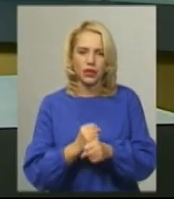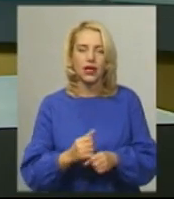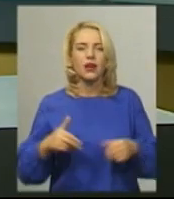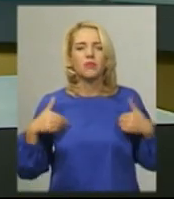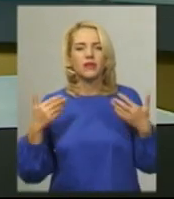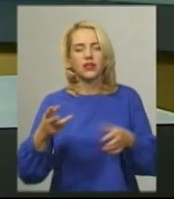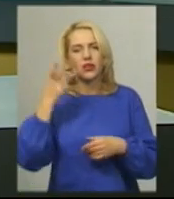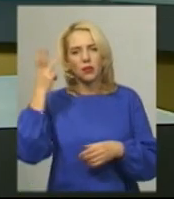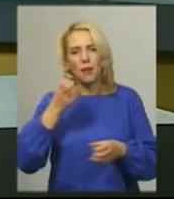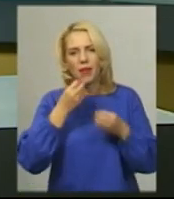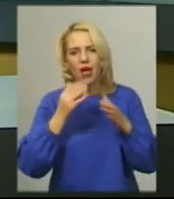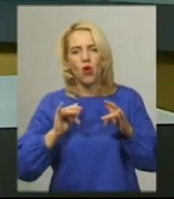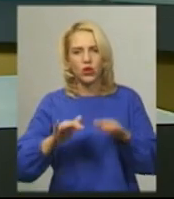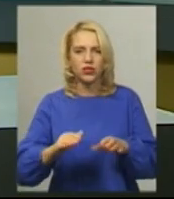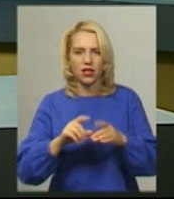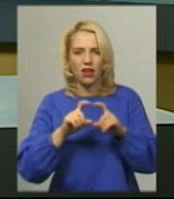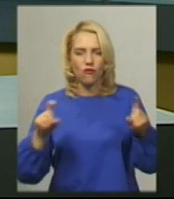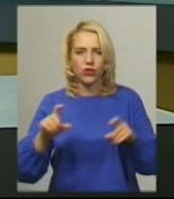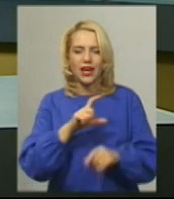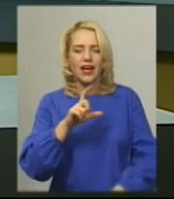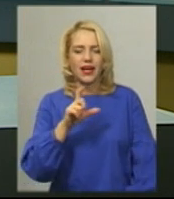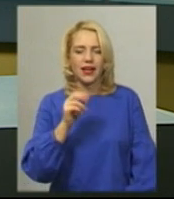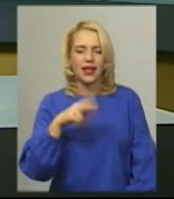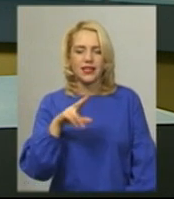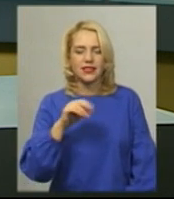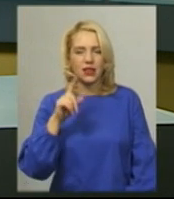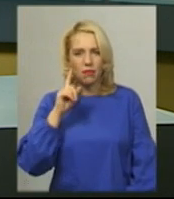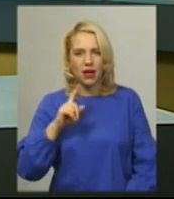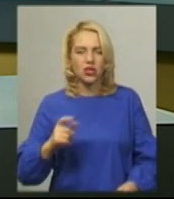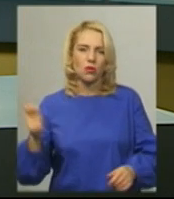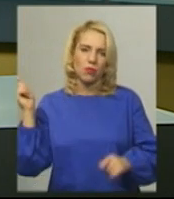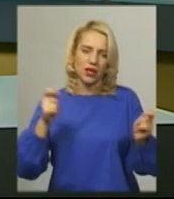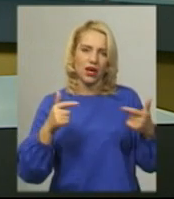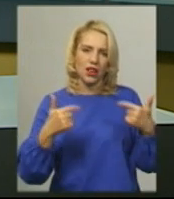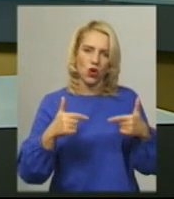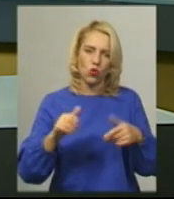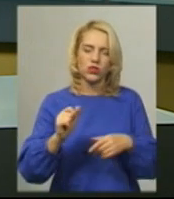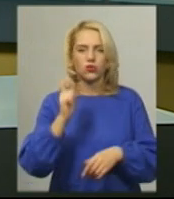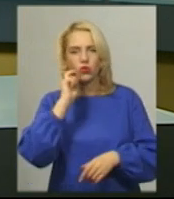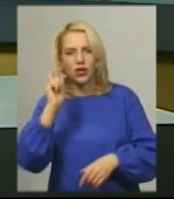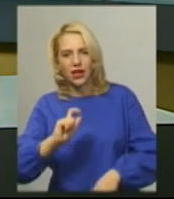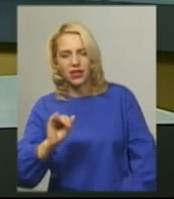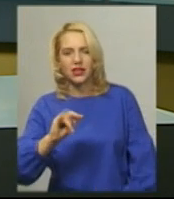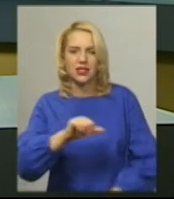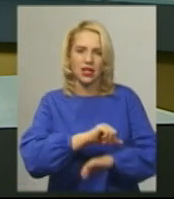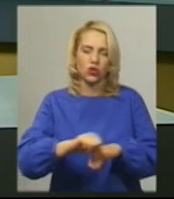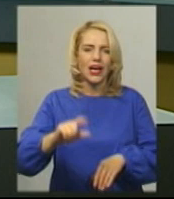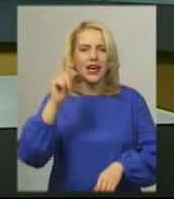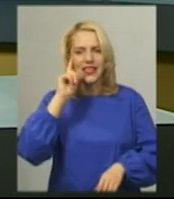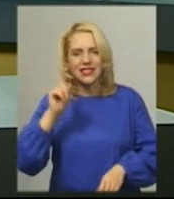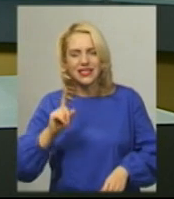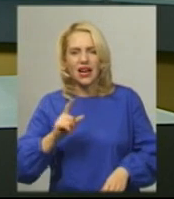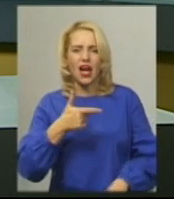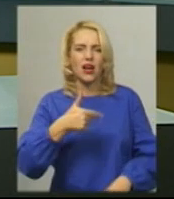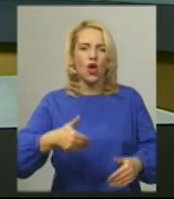Привітати Хмельницький благодійний фонд «Хеседбест» з 20-ти річчям приїхали гості з України та за кордону, зокрема з Ізраїлю, Польщі та Голландії, а